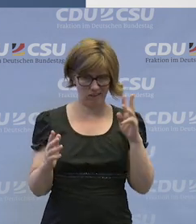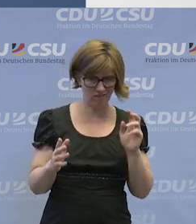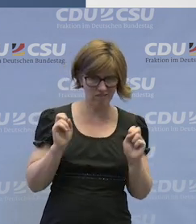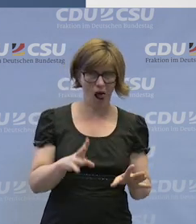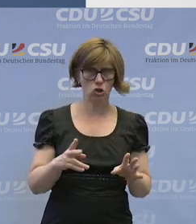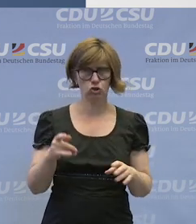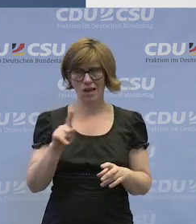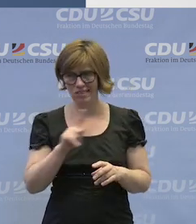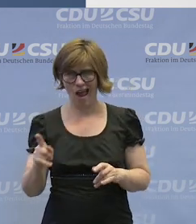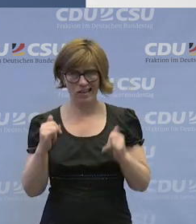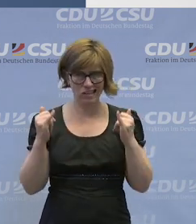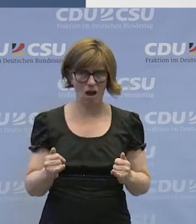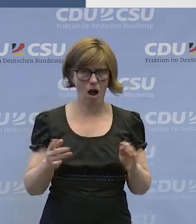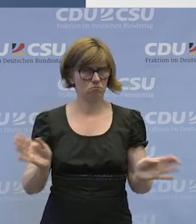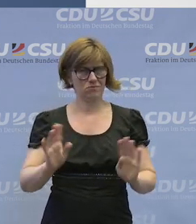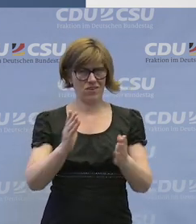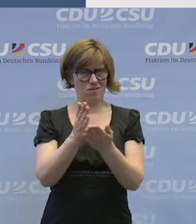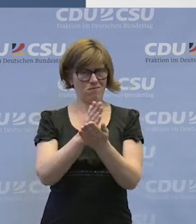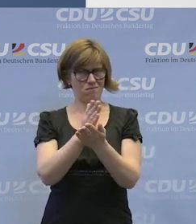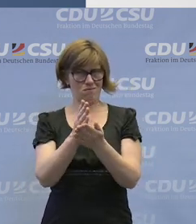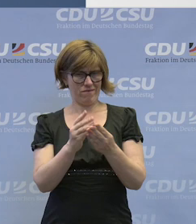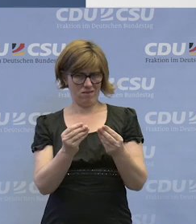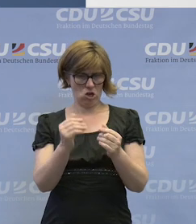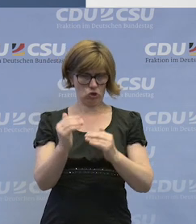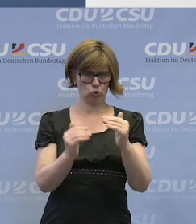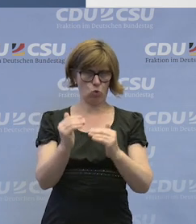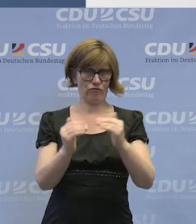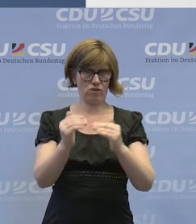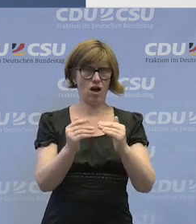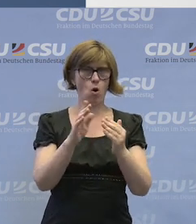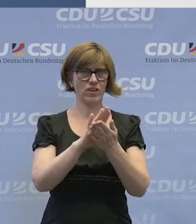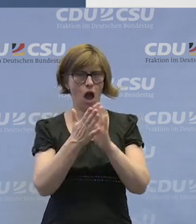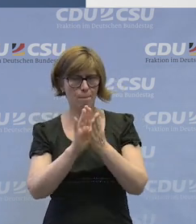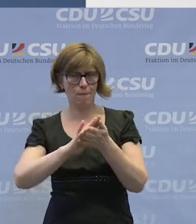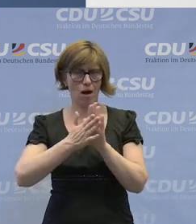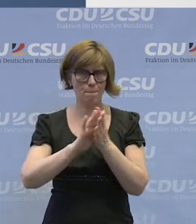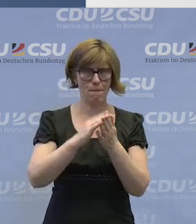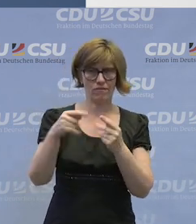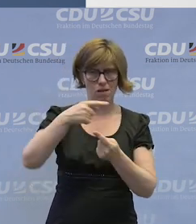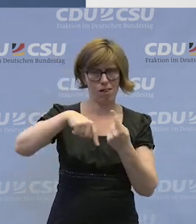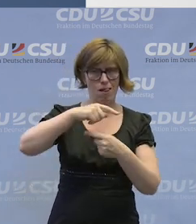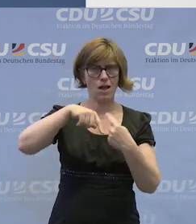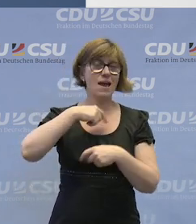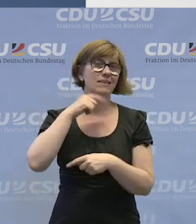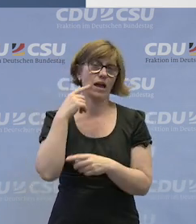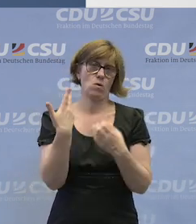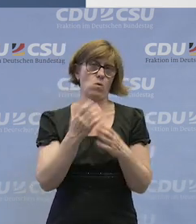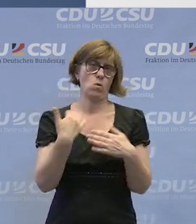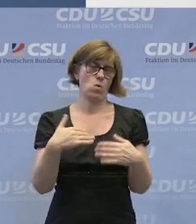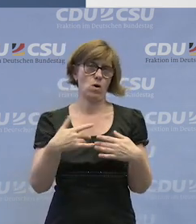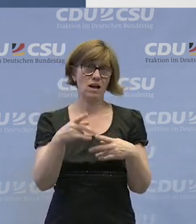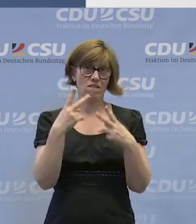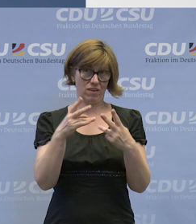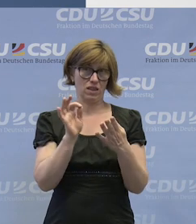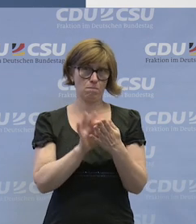ein Ja und ein Nein, sondern oft sind es die Zwischenstufen und vor allen Dingen der Abstimmungsprozess. Und das halten wir für sehr, sehr